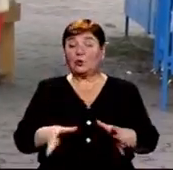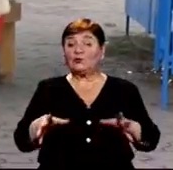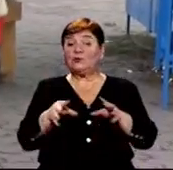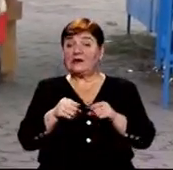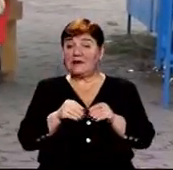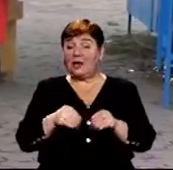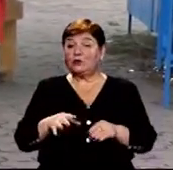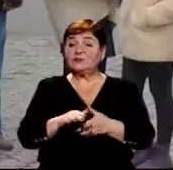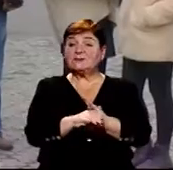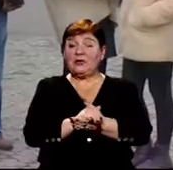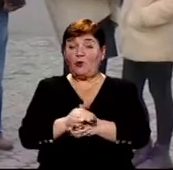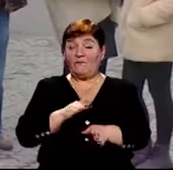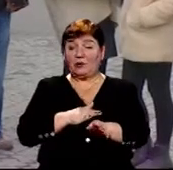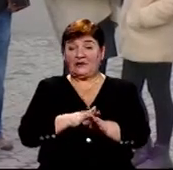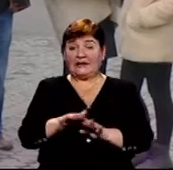до спільного виконання колядки.